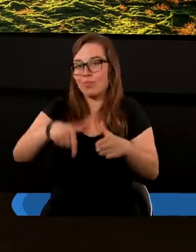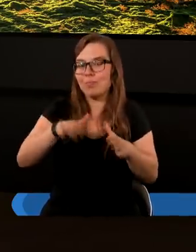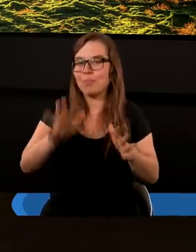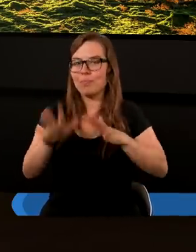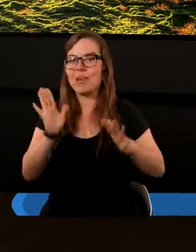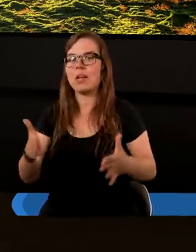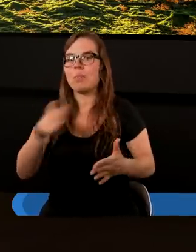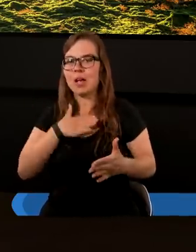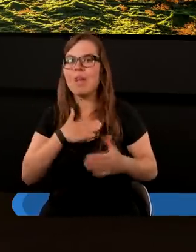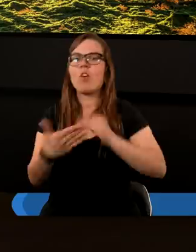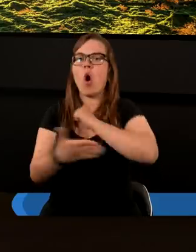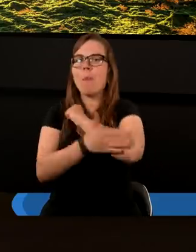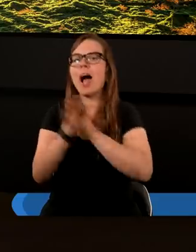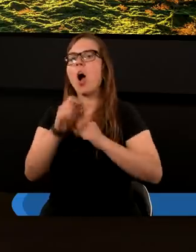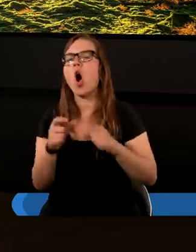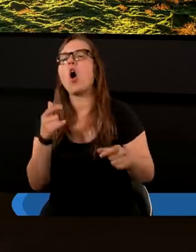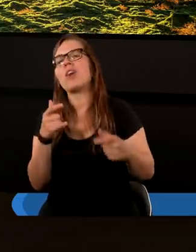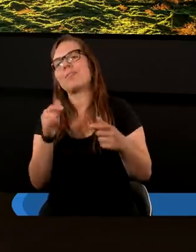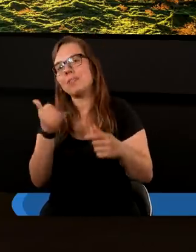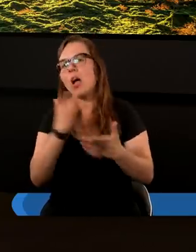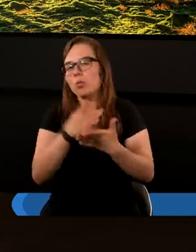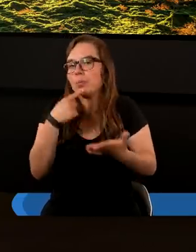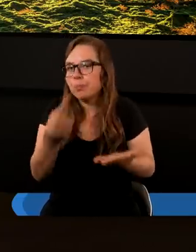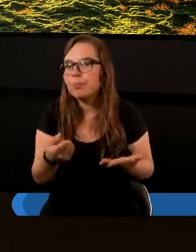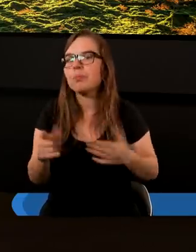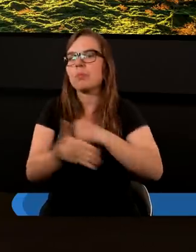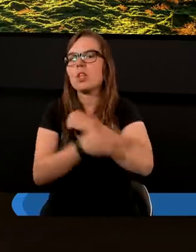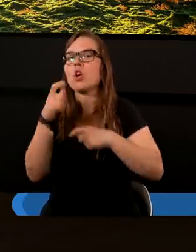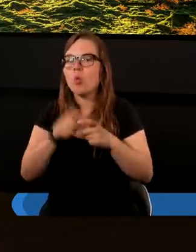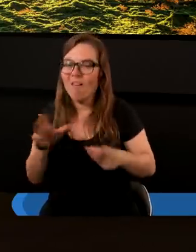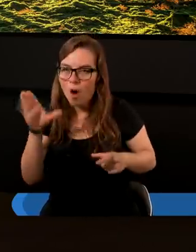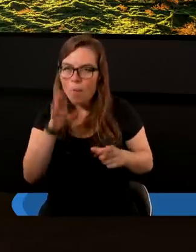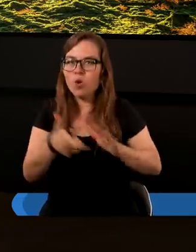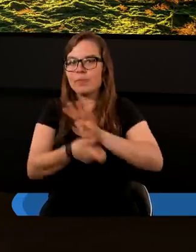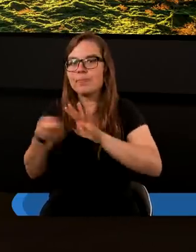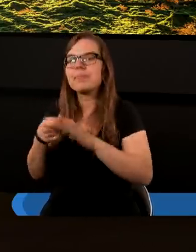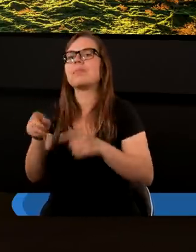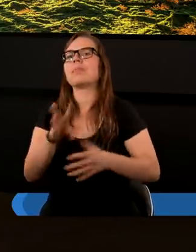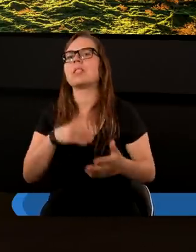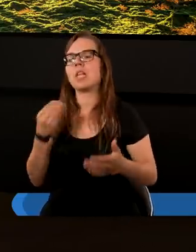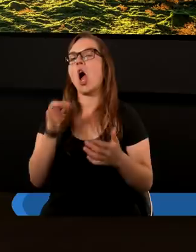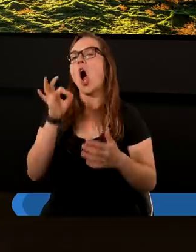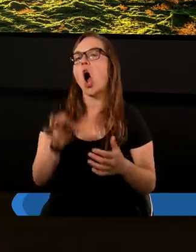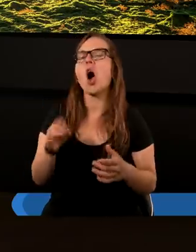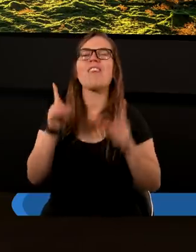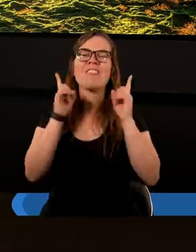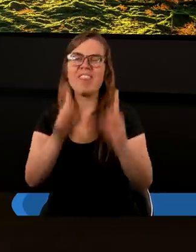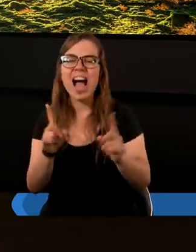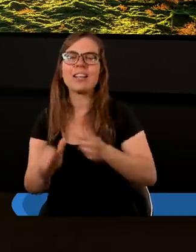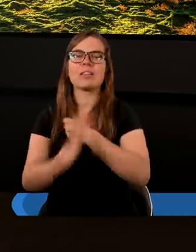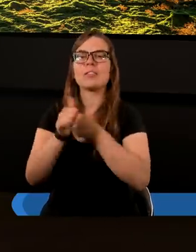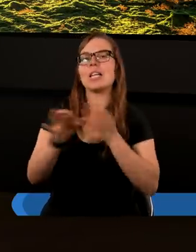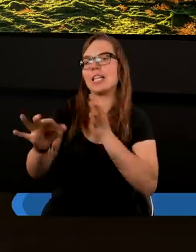będziemy mieli oparciu o, jak już powiedziałem, oparciu o Słowo Boże, oparciu o fakty